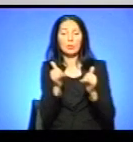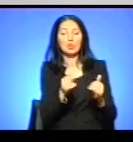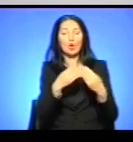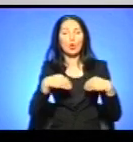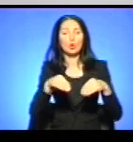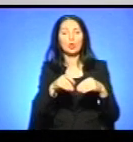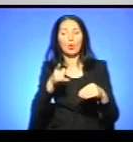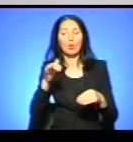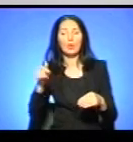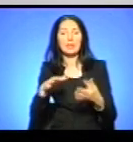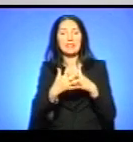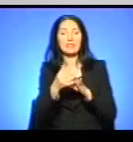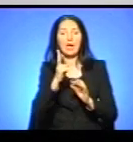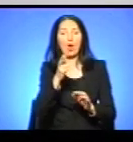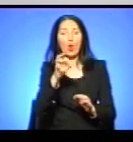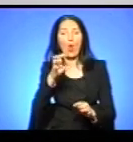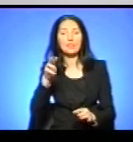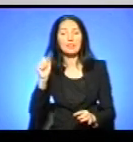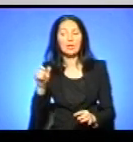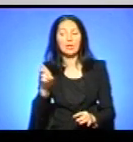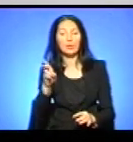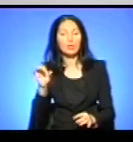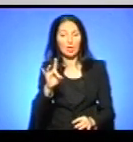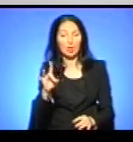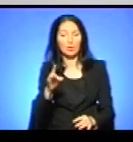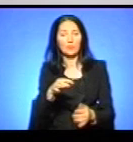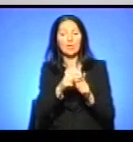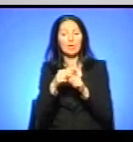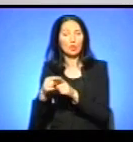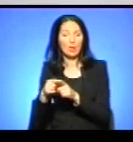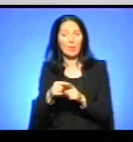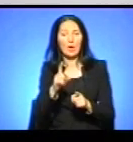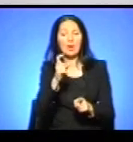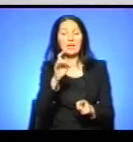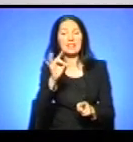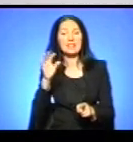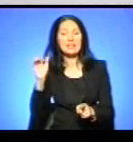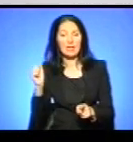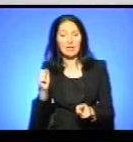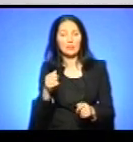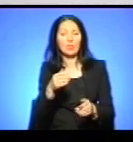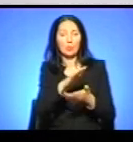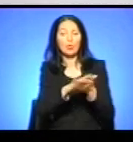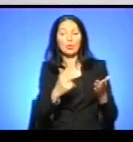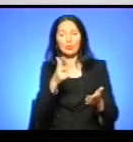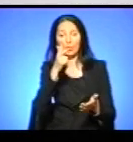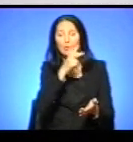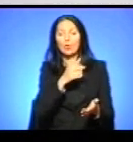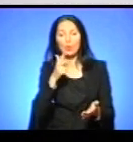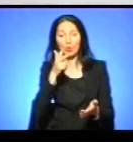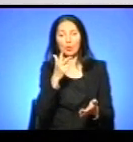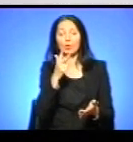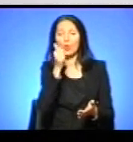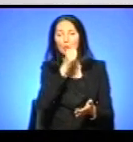Костільне Бучацького району. За словами Христини Гуйван, протягом трьох років її сім'я отримувала державну допомогу, а